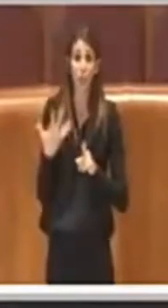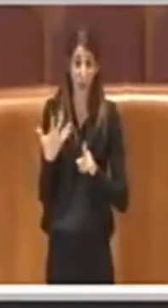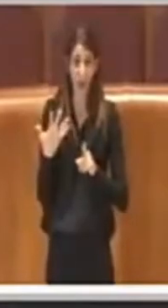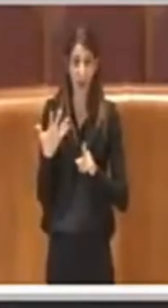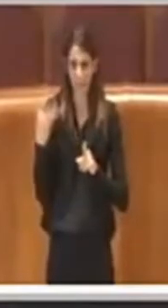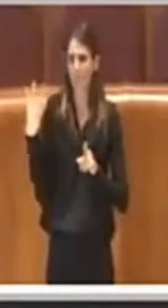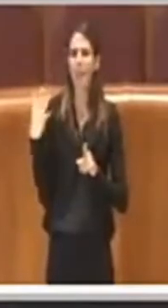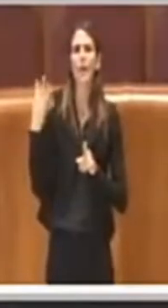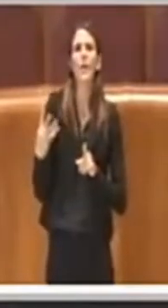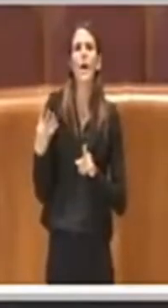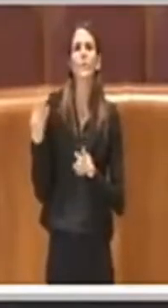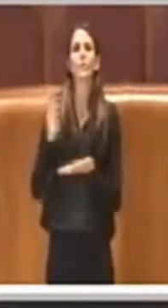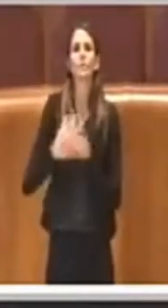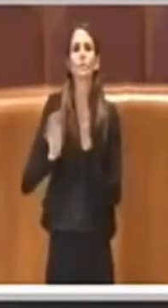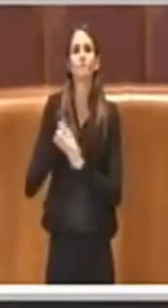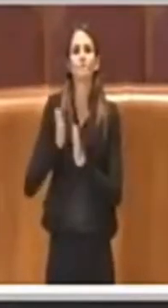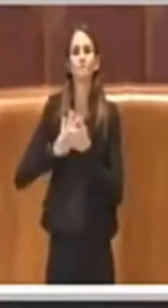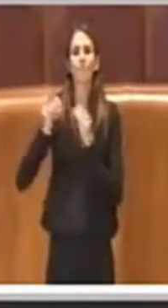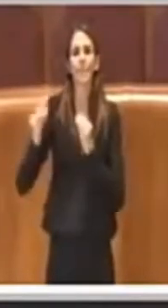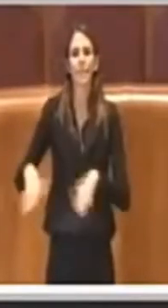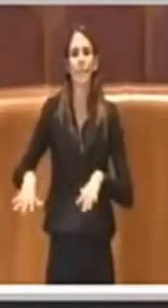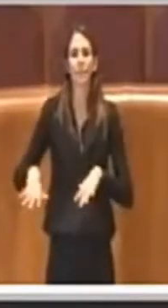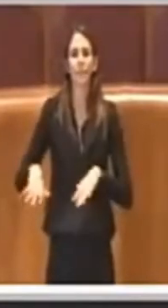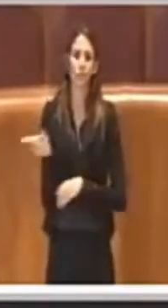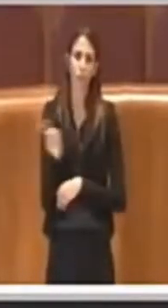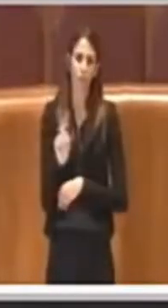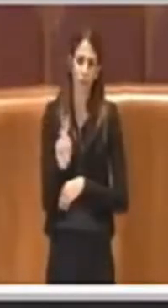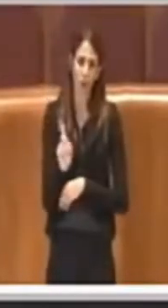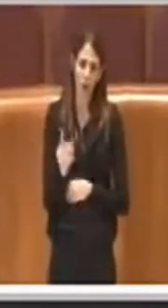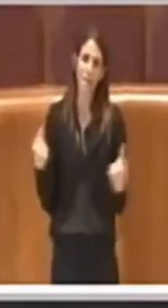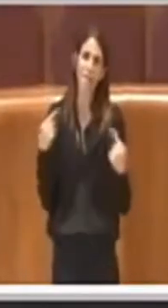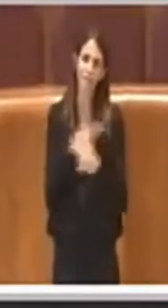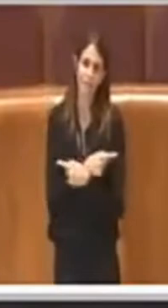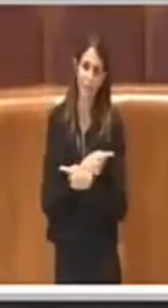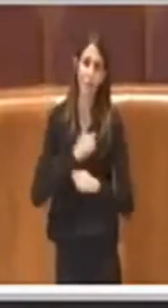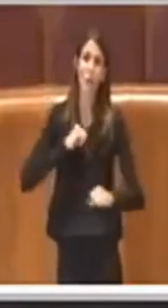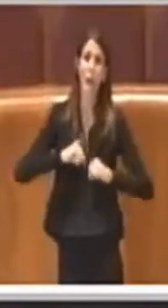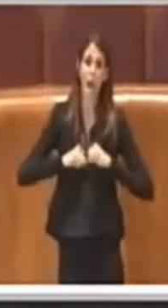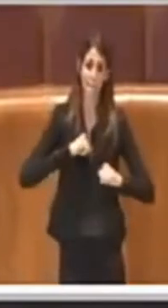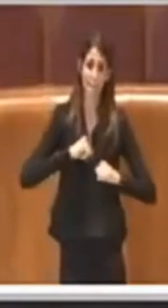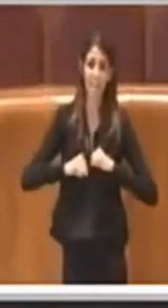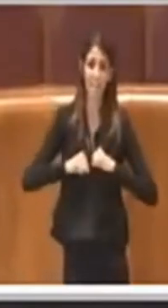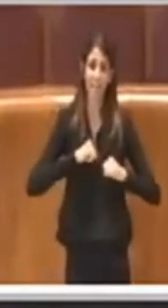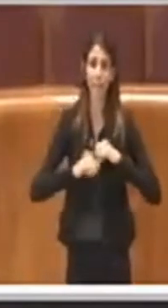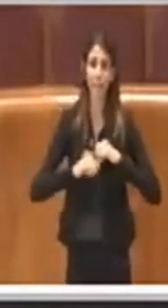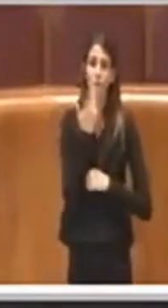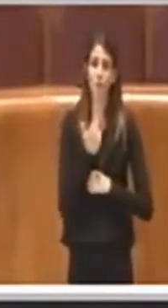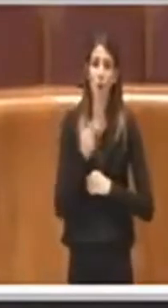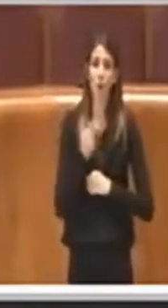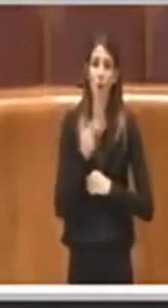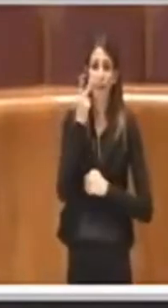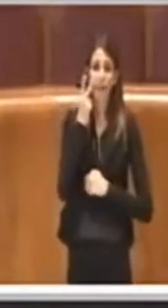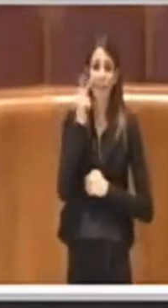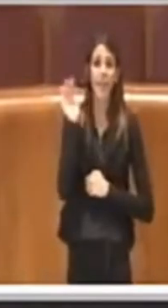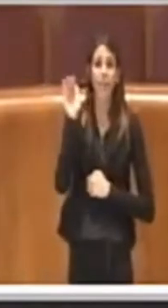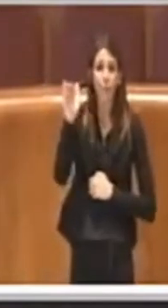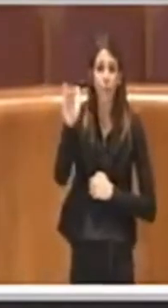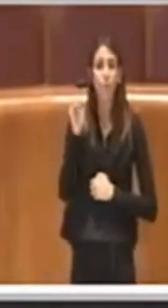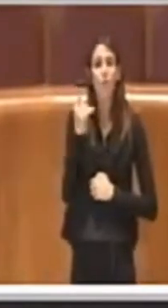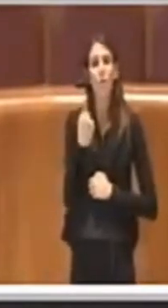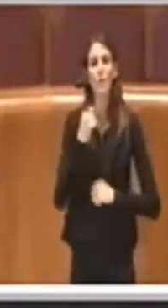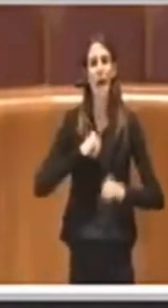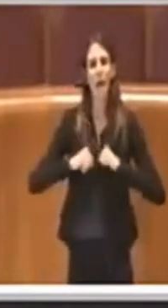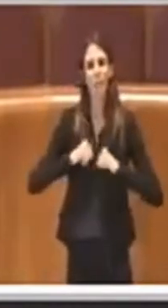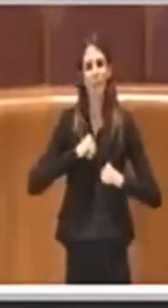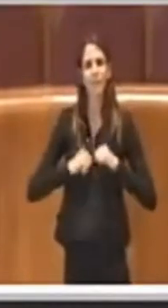all'immediato, al quotidiano. Secondo me invece un'amministrazione che è lungimirante, che ha visione, che